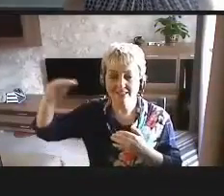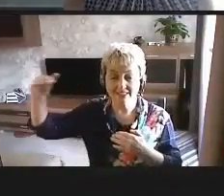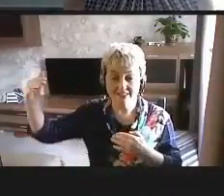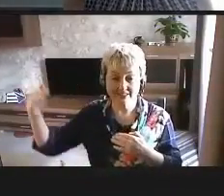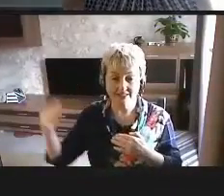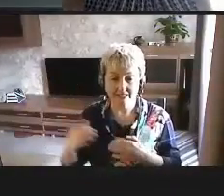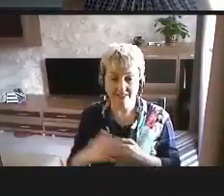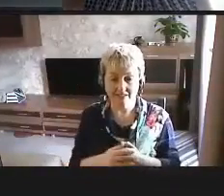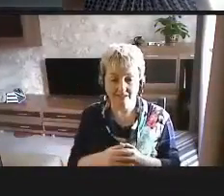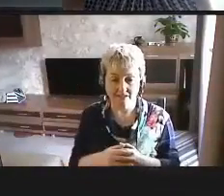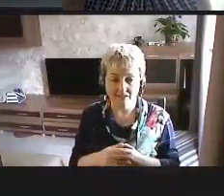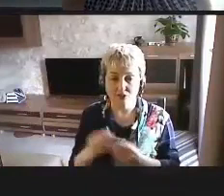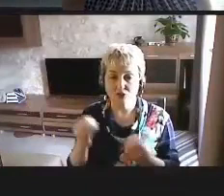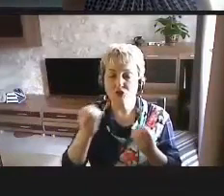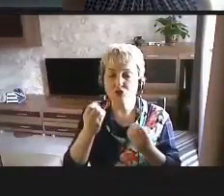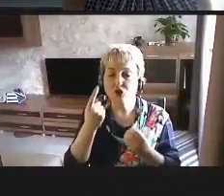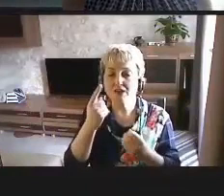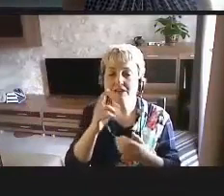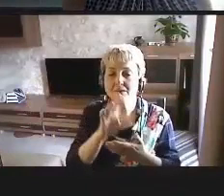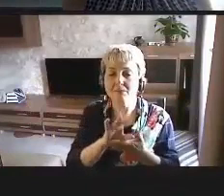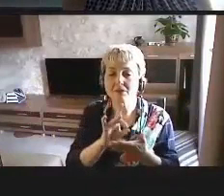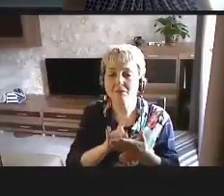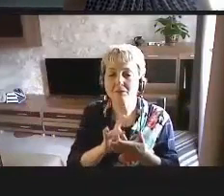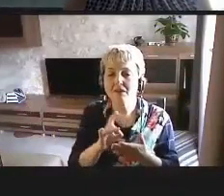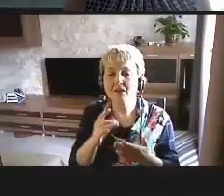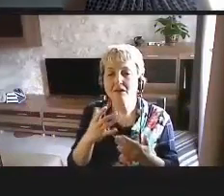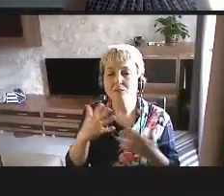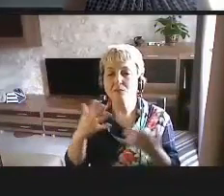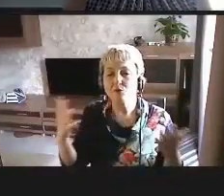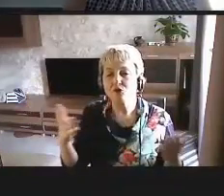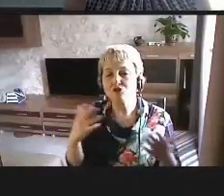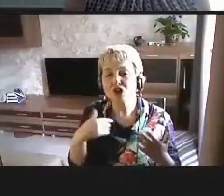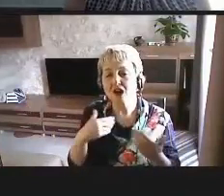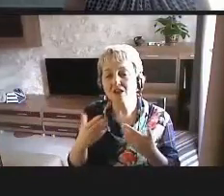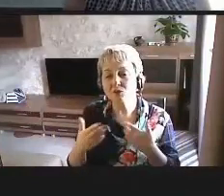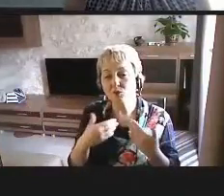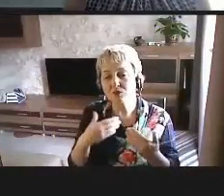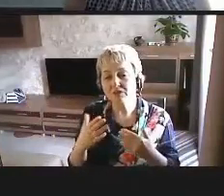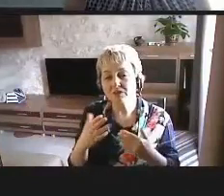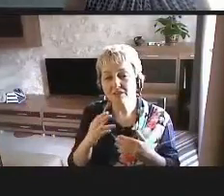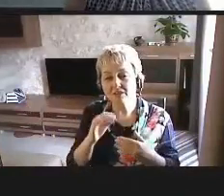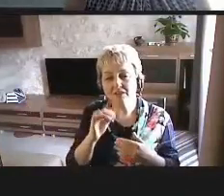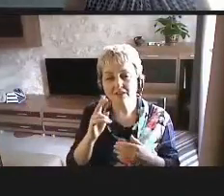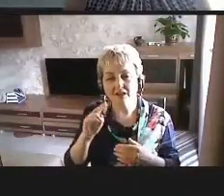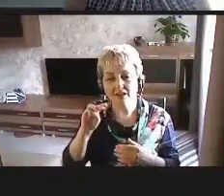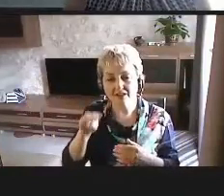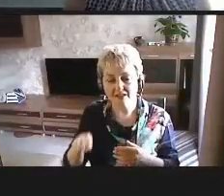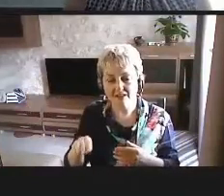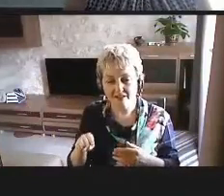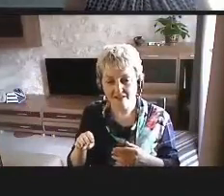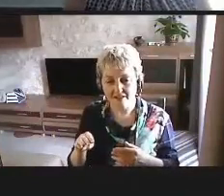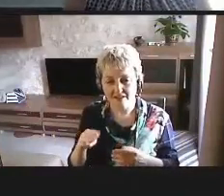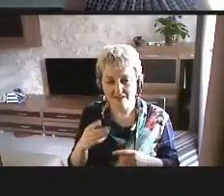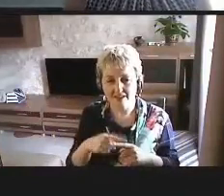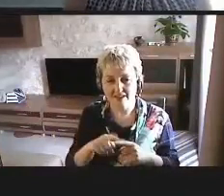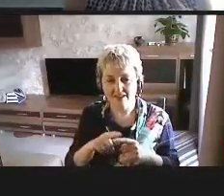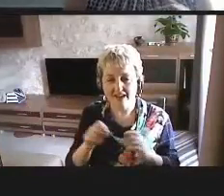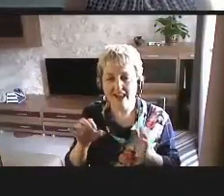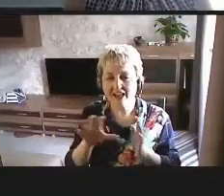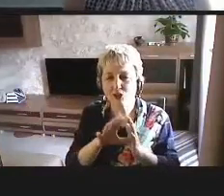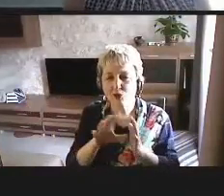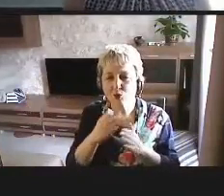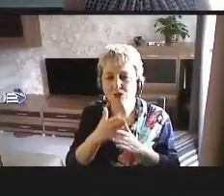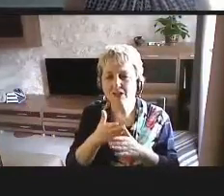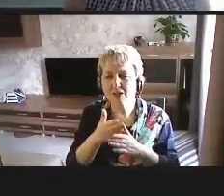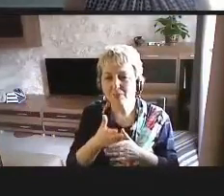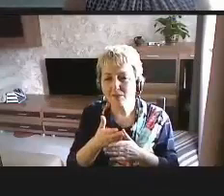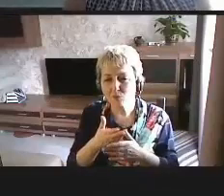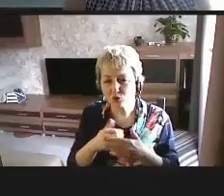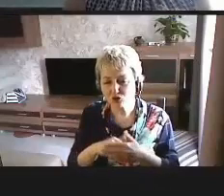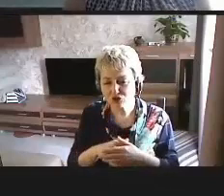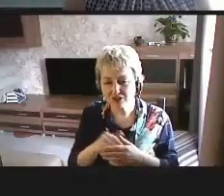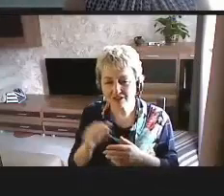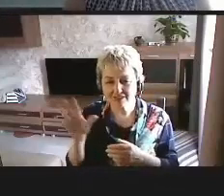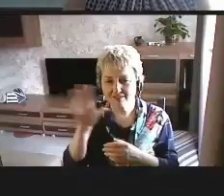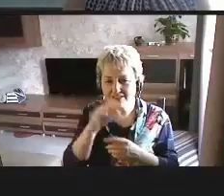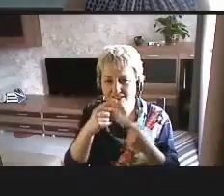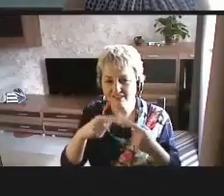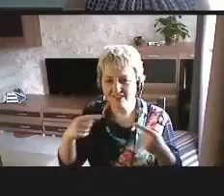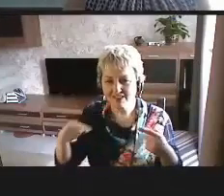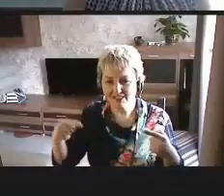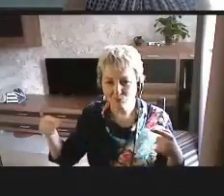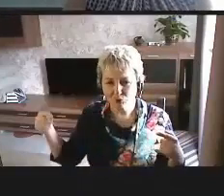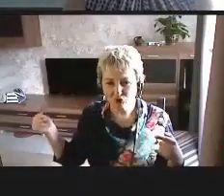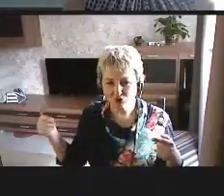Еще один пример, уже больше относящийся к ИКТ, это, собственно, электронные помощники всевозможные.